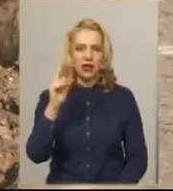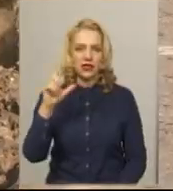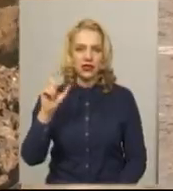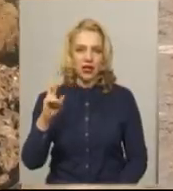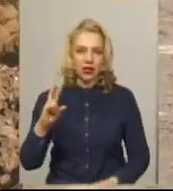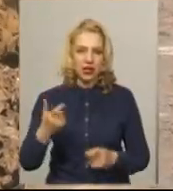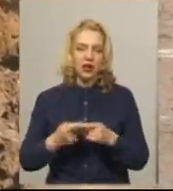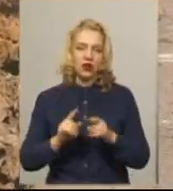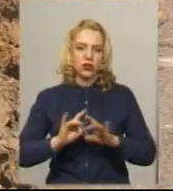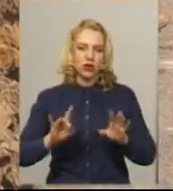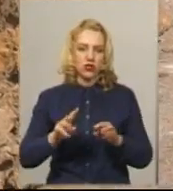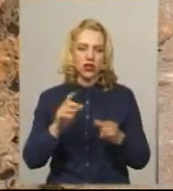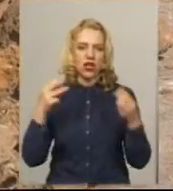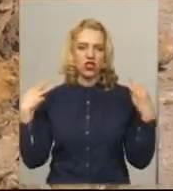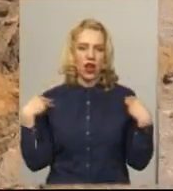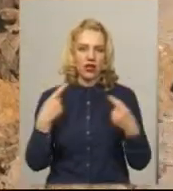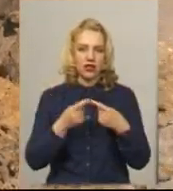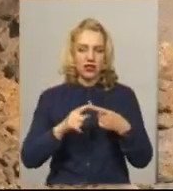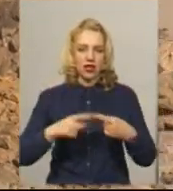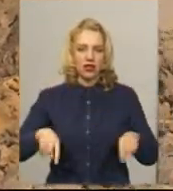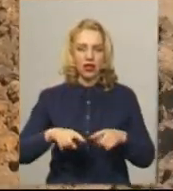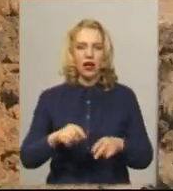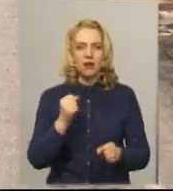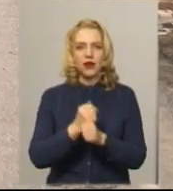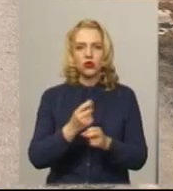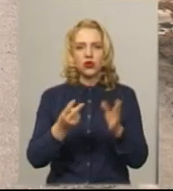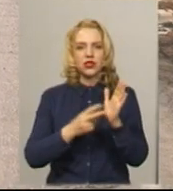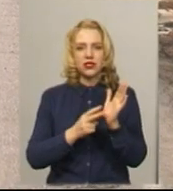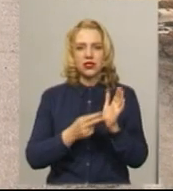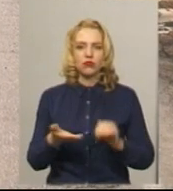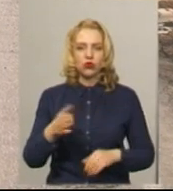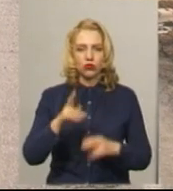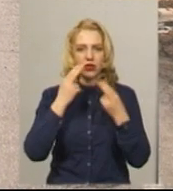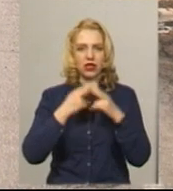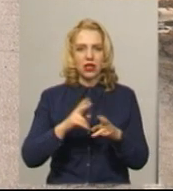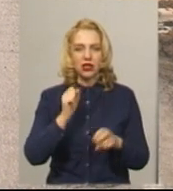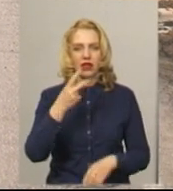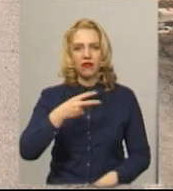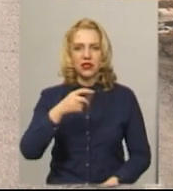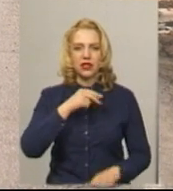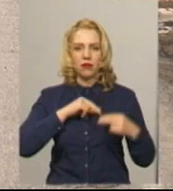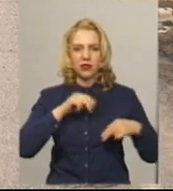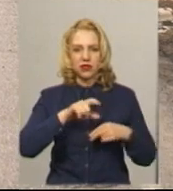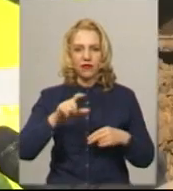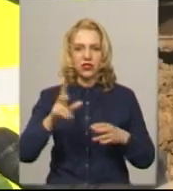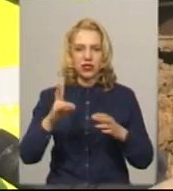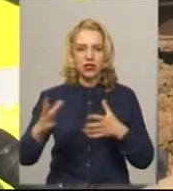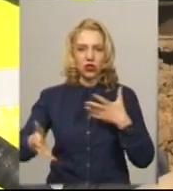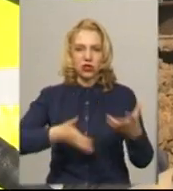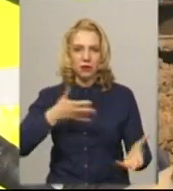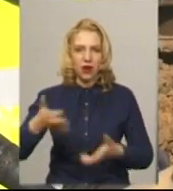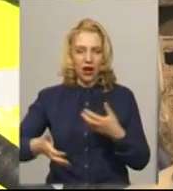ведуться роботи Олександр Мороз. Додає, працює 7 одиниць техніки та 20 робітників. Наразі розбирають існуюче земельне полотно.